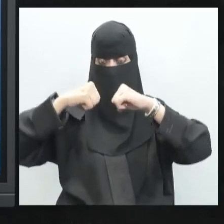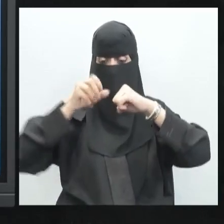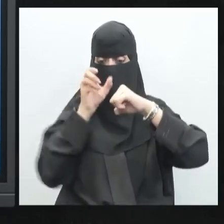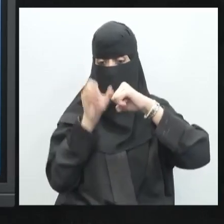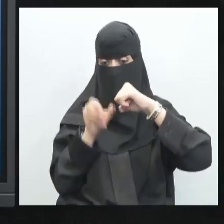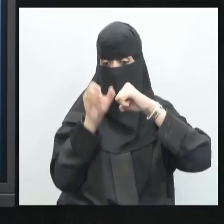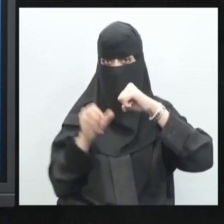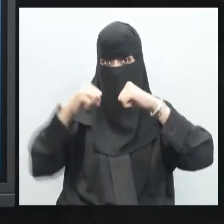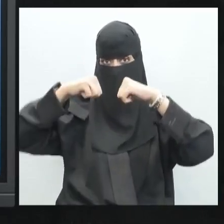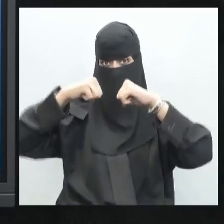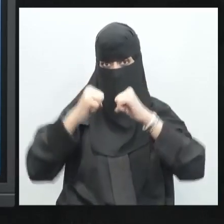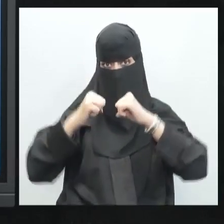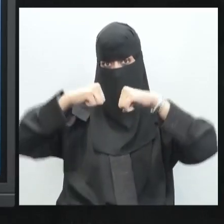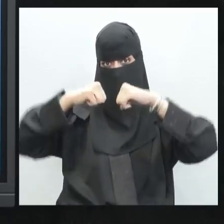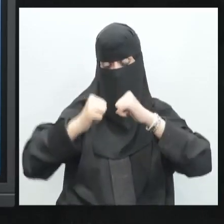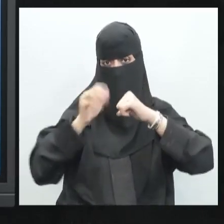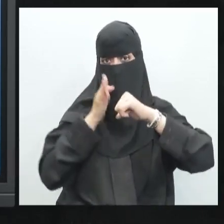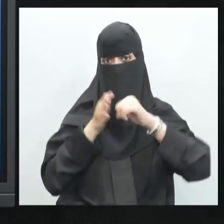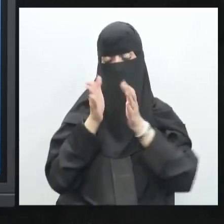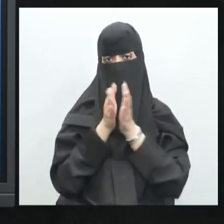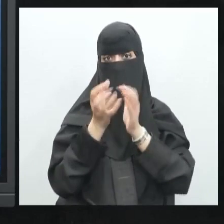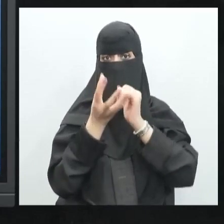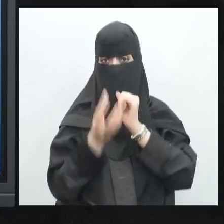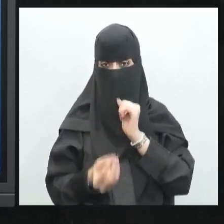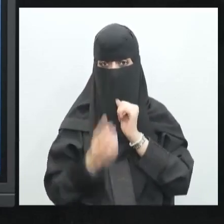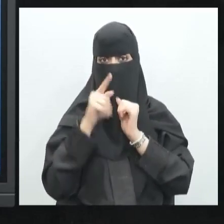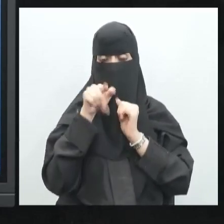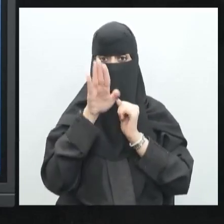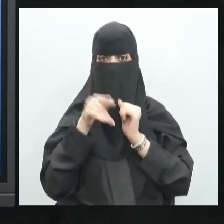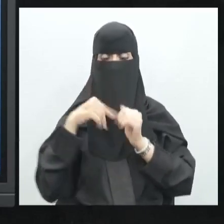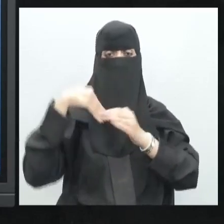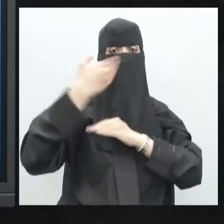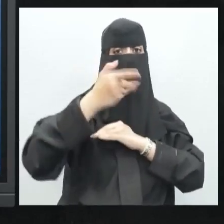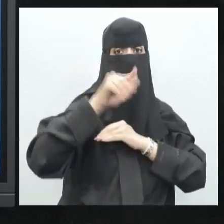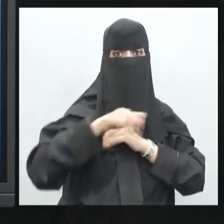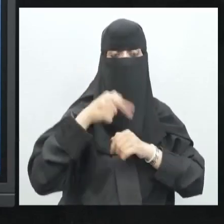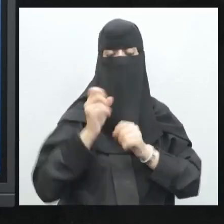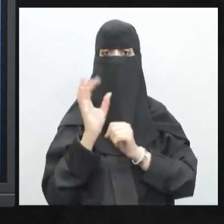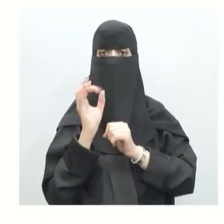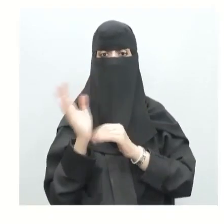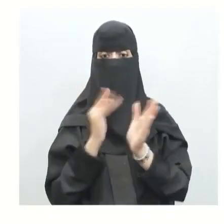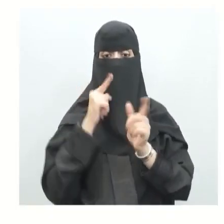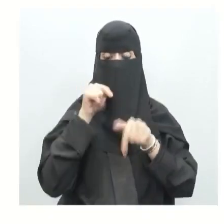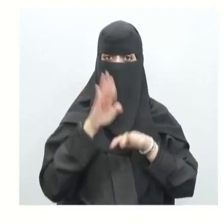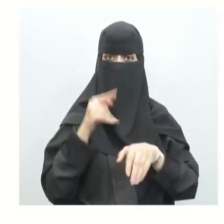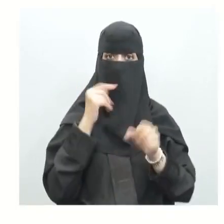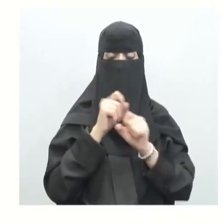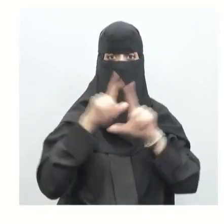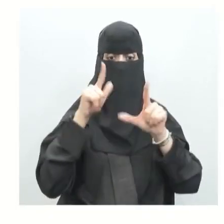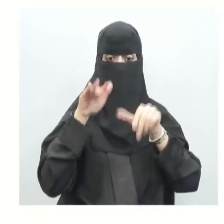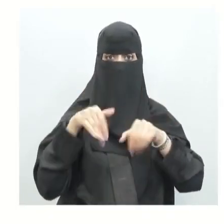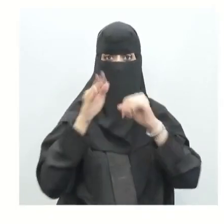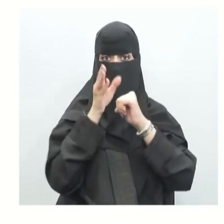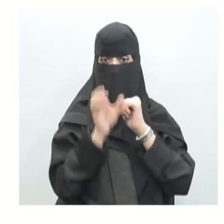من عملية الاحتكاك ولكن هذا السائل قد ينقص لذلك ينتج هذا الالتهاب فهناك مثل ما يظهر معنا